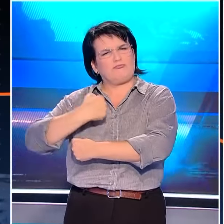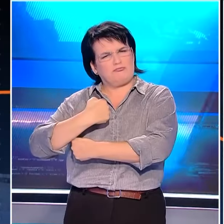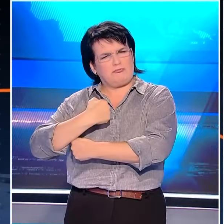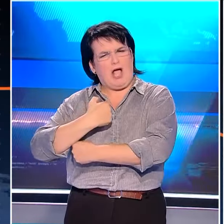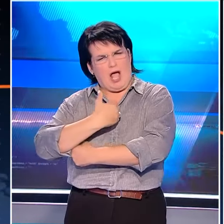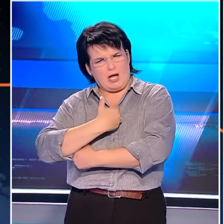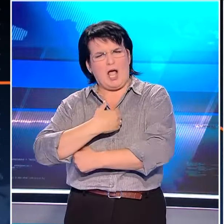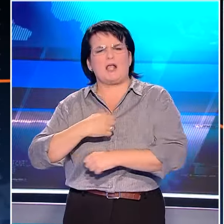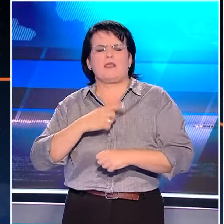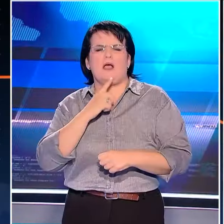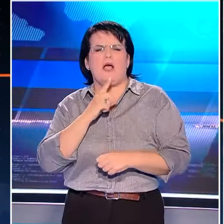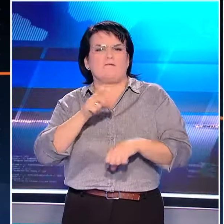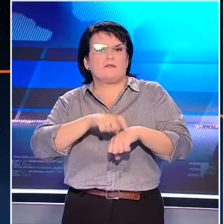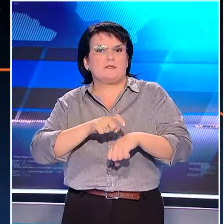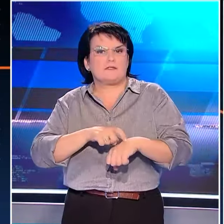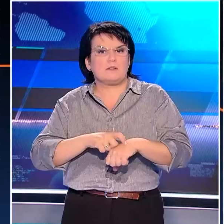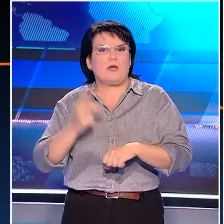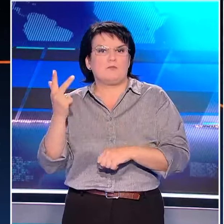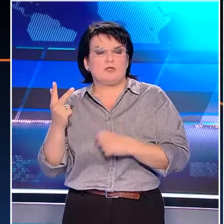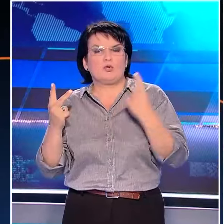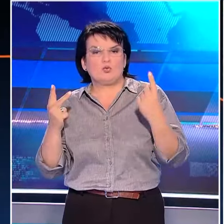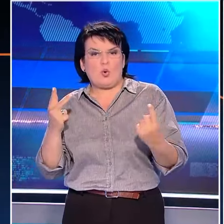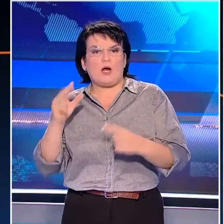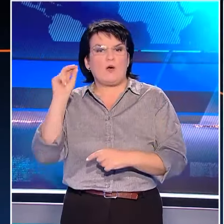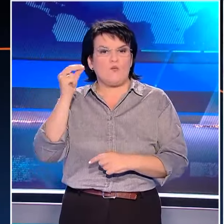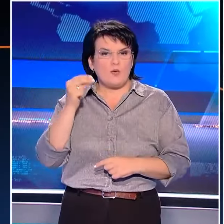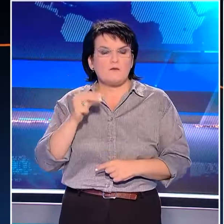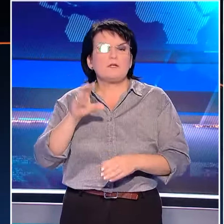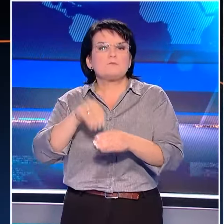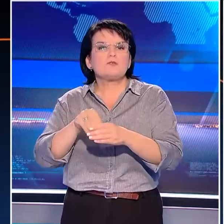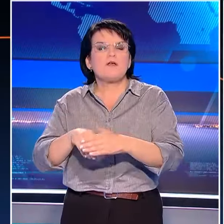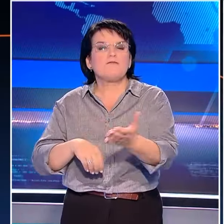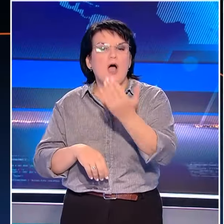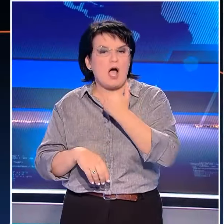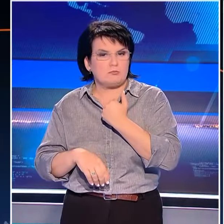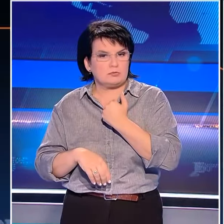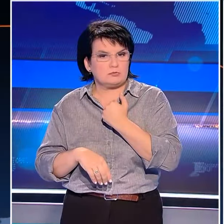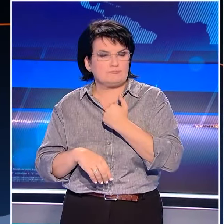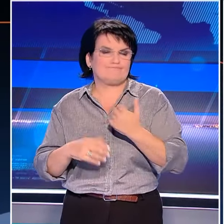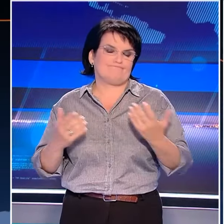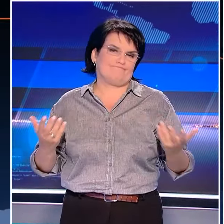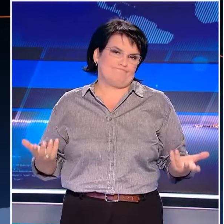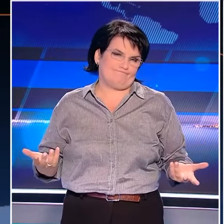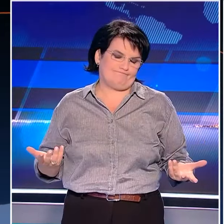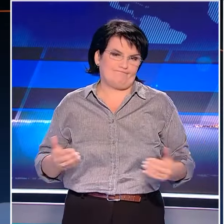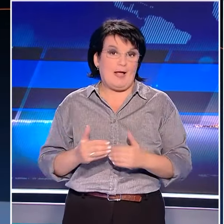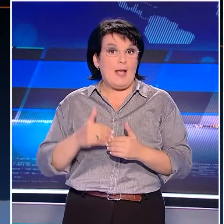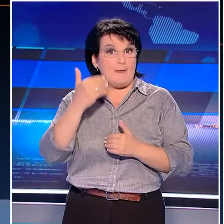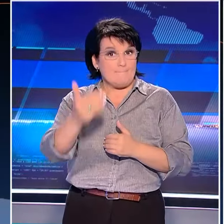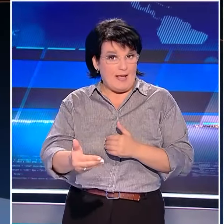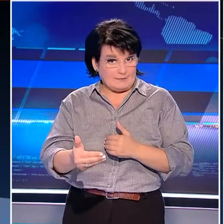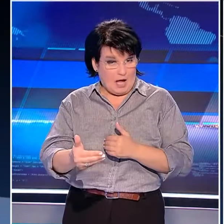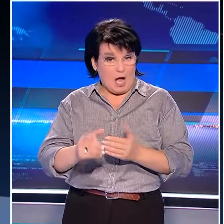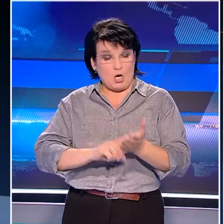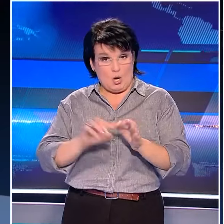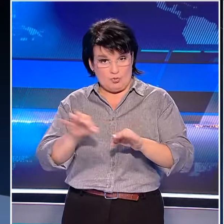την ώρα που το 1 τρίτον των βουλευτών μας δεν το είχε ψηφίσει και